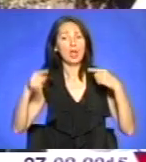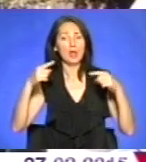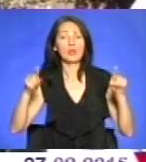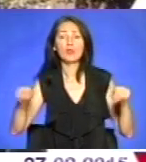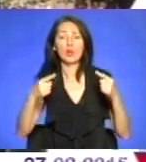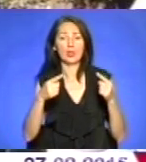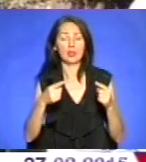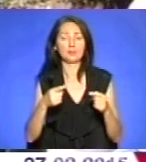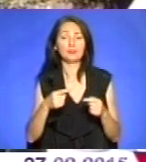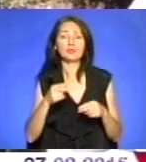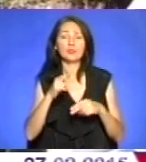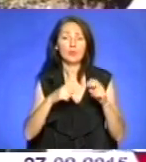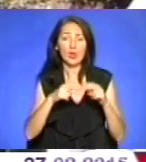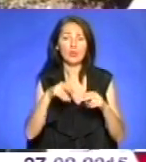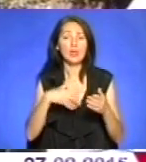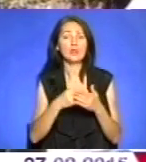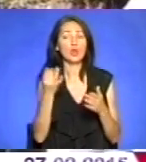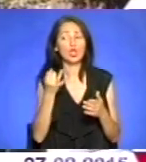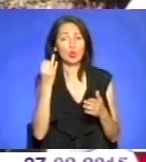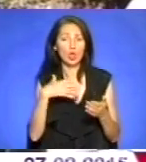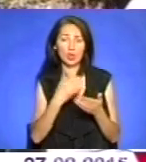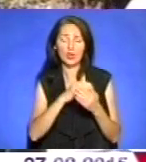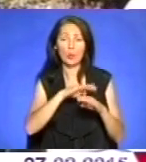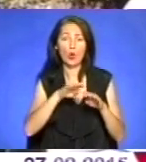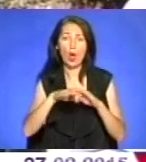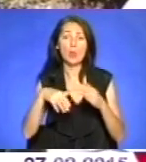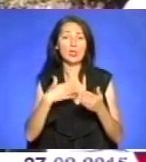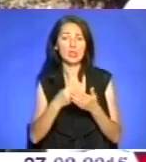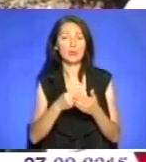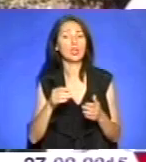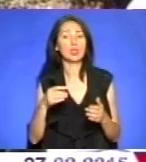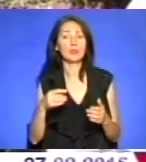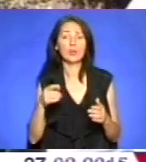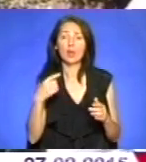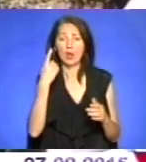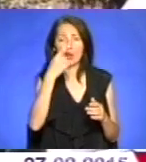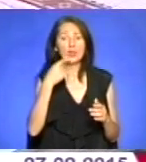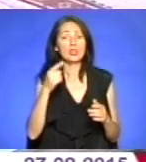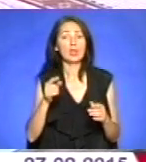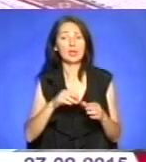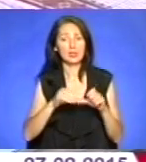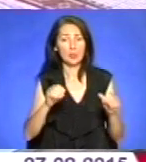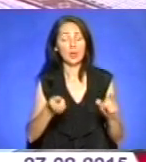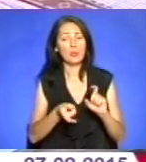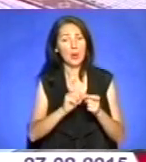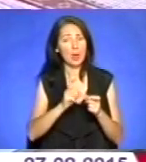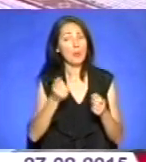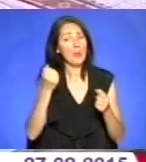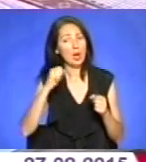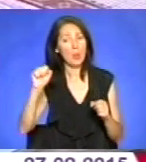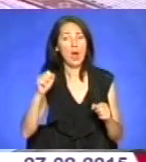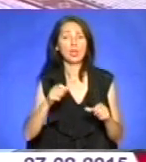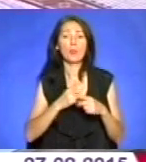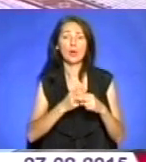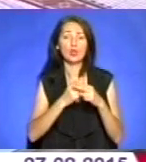народу жити, будувати свою історію своїми роками на своїй власній землі. І долати будь-які перешкоди. Книга Тарас Шевченко «У пам'яті